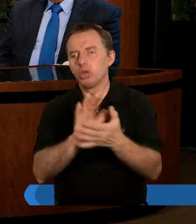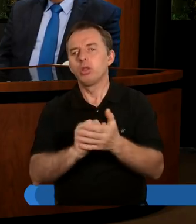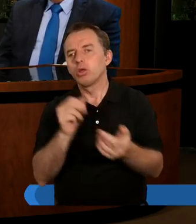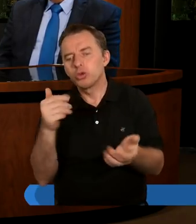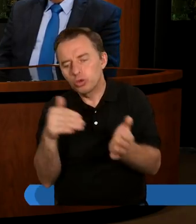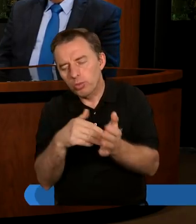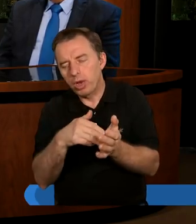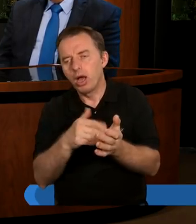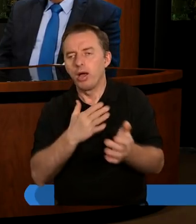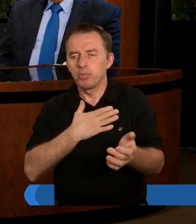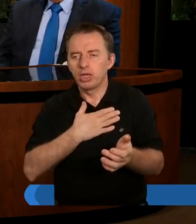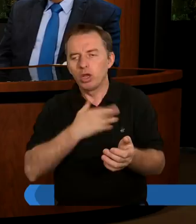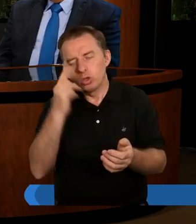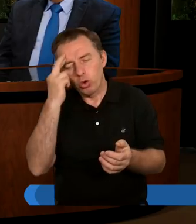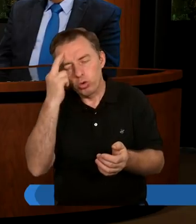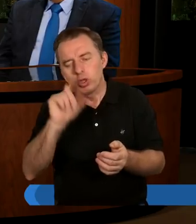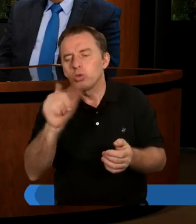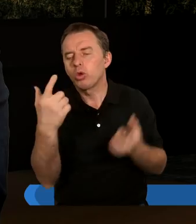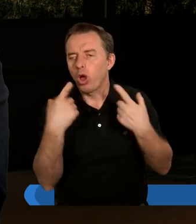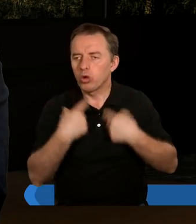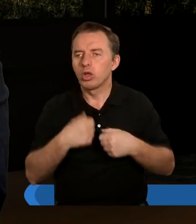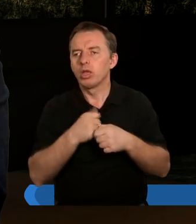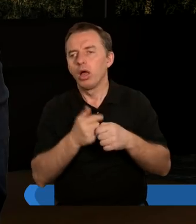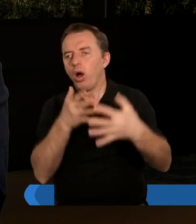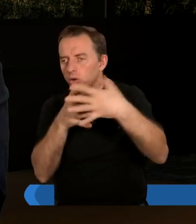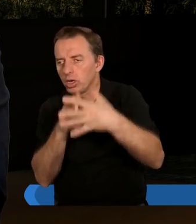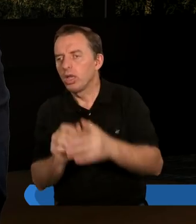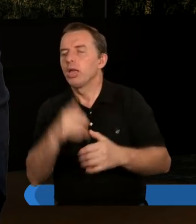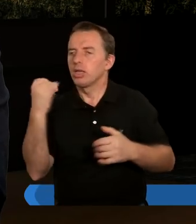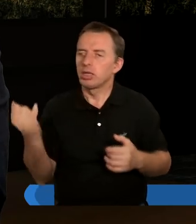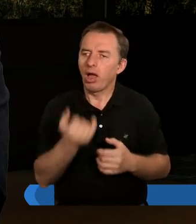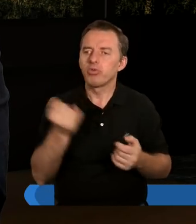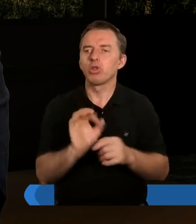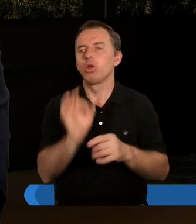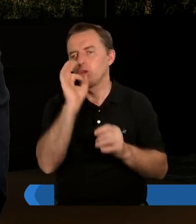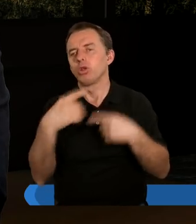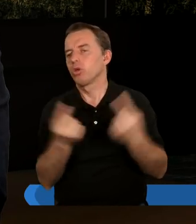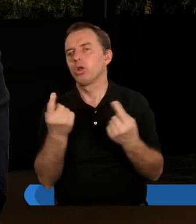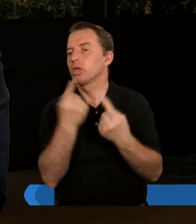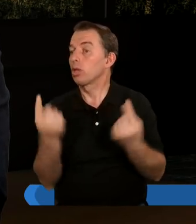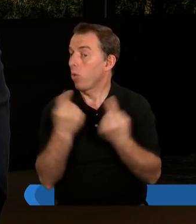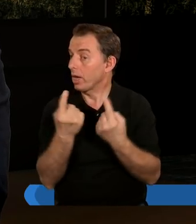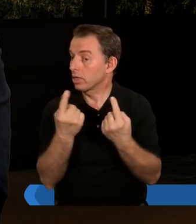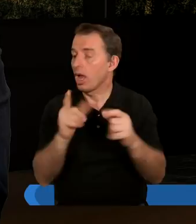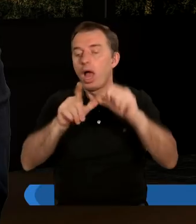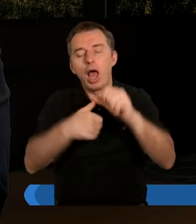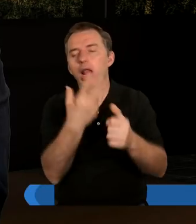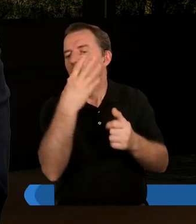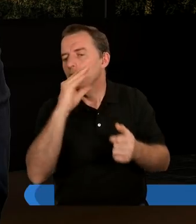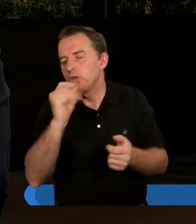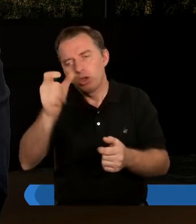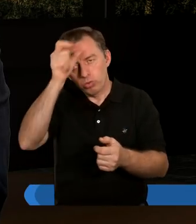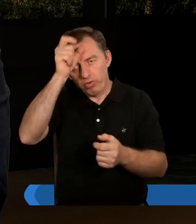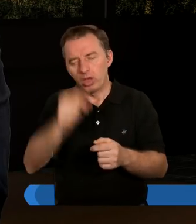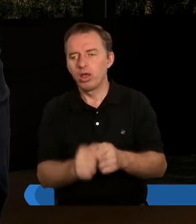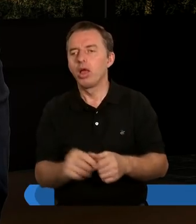są nieporozumienia. Innymi słowy, powinniśmy oceniać zawsze wydarzenie, sytuację, a nie człowieka. W